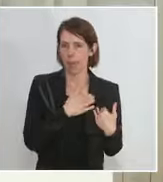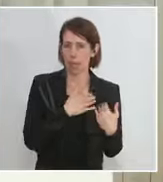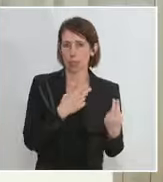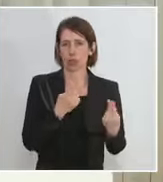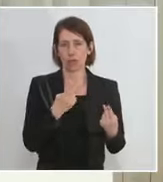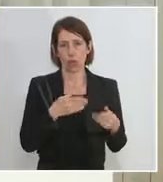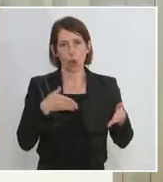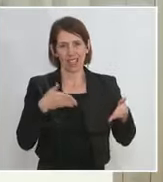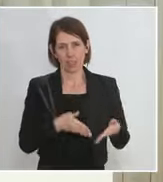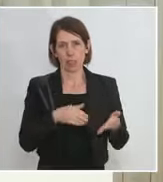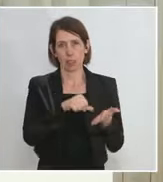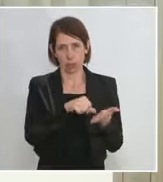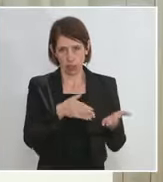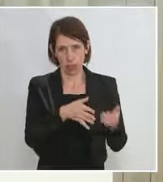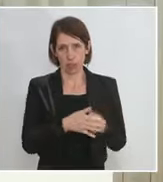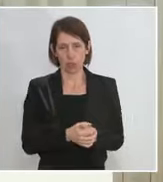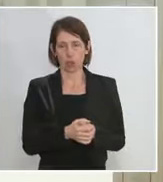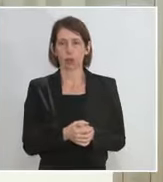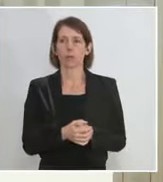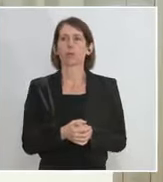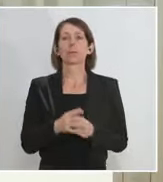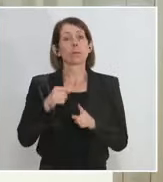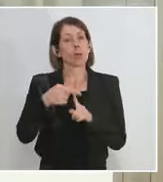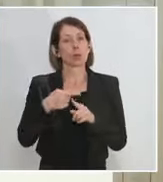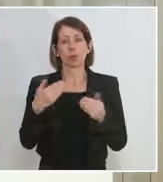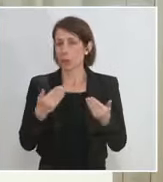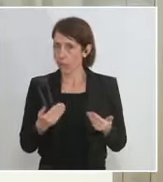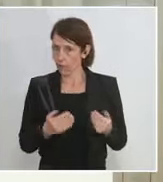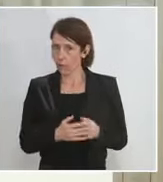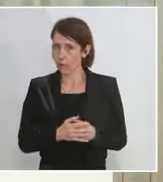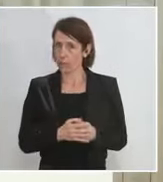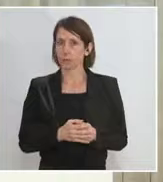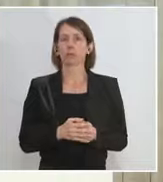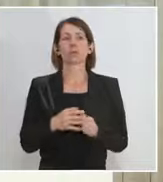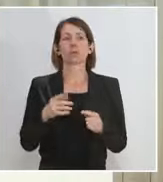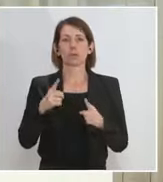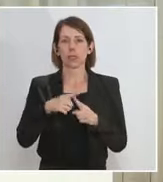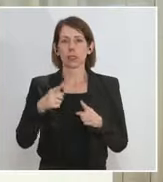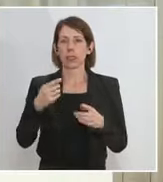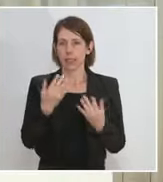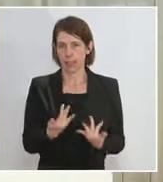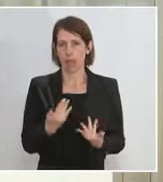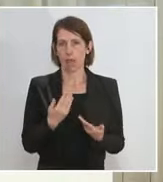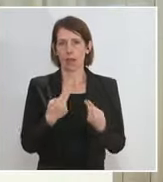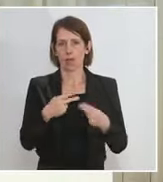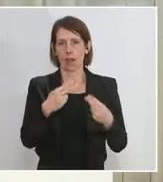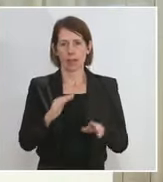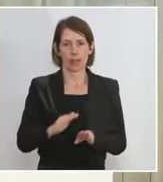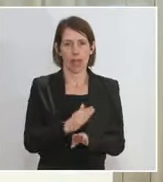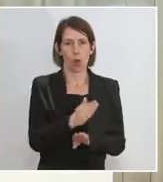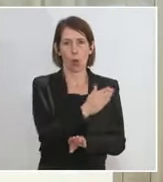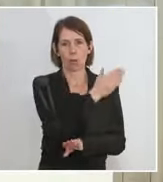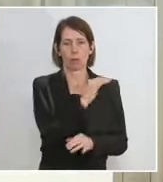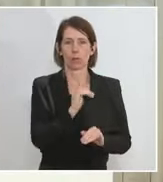den Intensivstationen. Was ist positiv? Positiv ist sicherlich, dass die Testzahlen weiter nach oben gehen. Das ist ja unsere